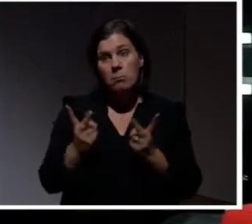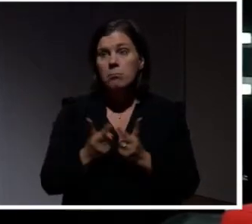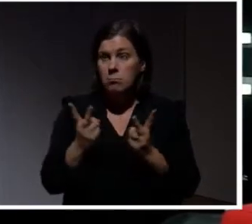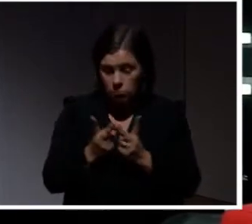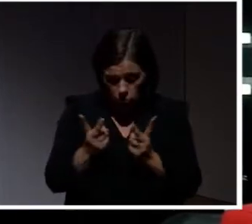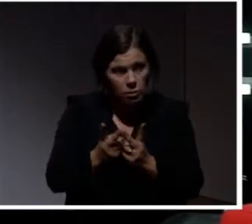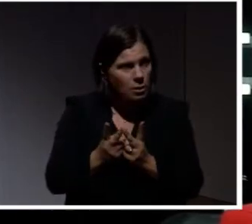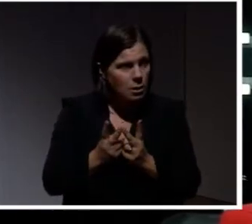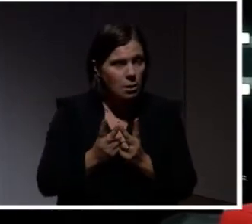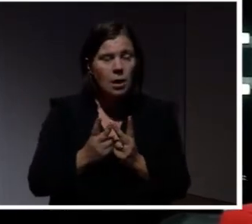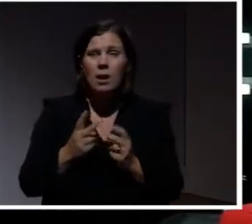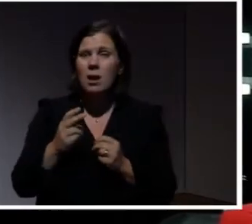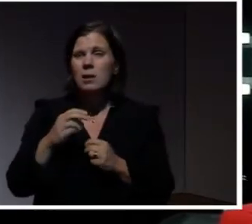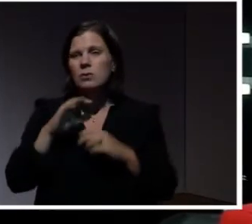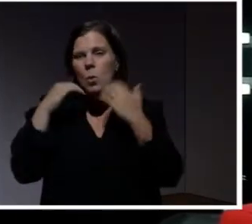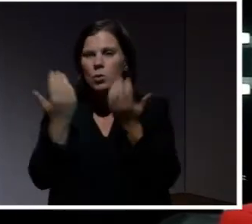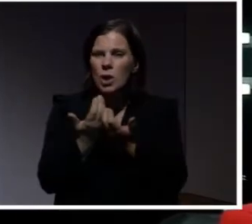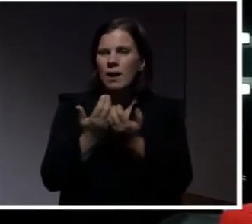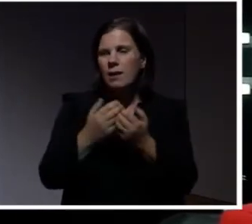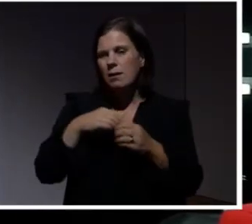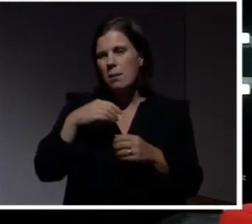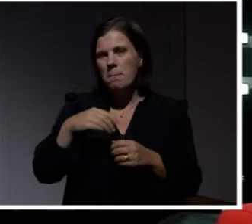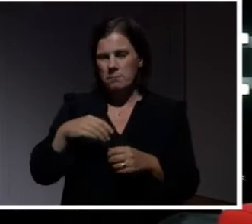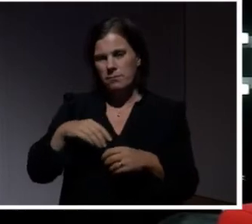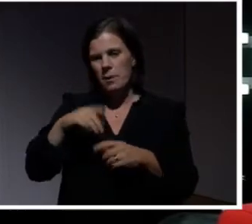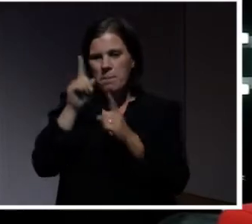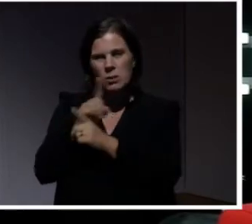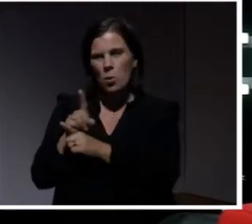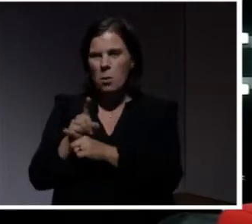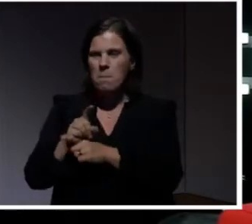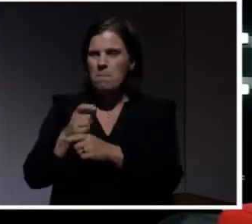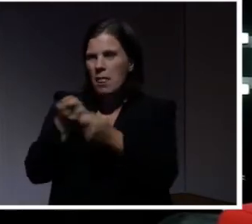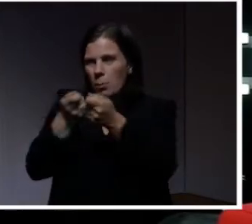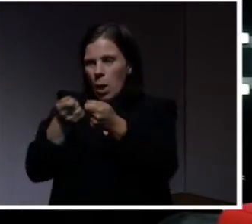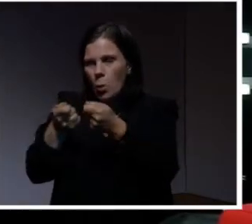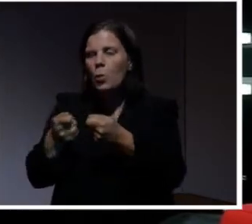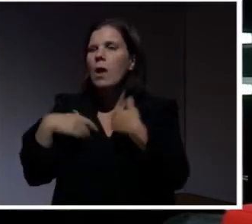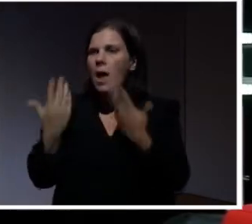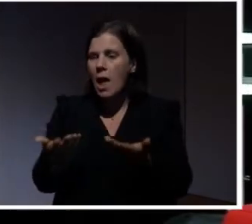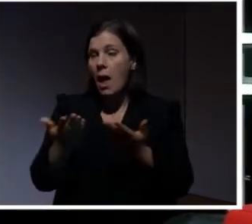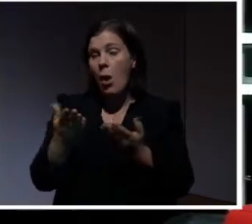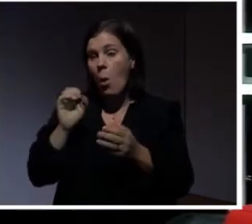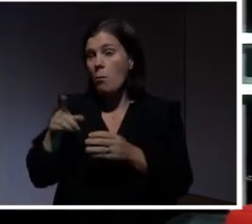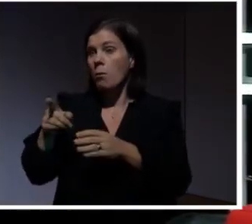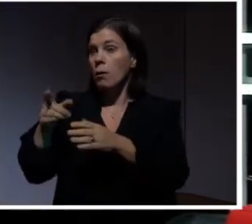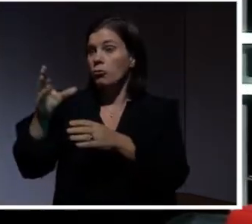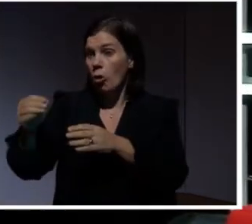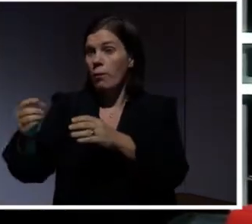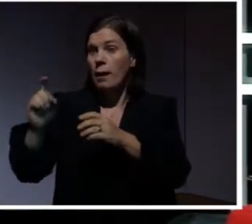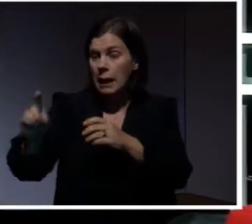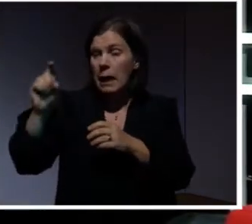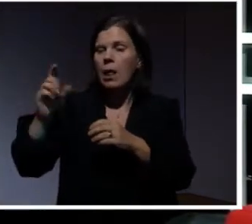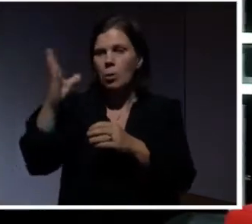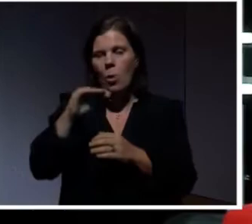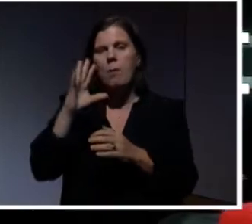att social engineering eller social manipulation spelar en avgörande roll i framgångsrika attacker. Och det leder i